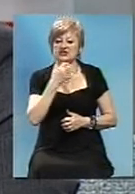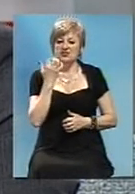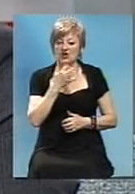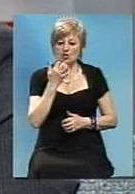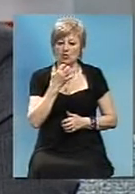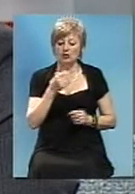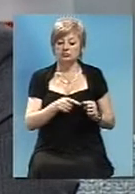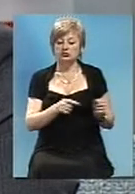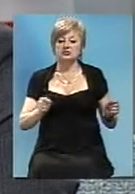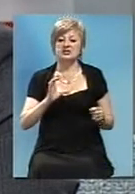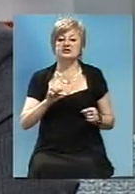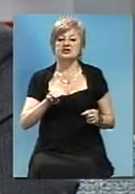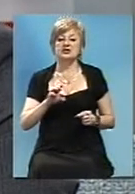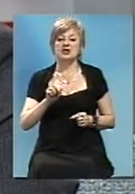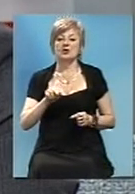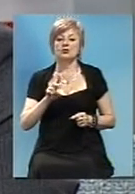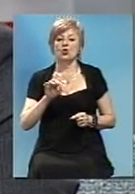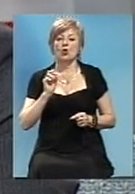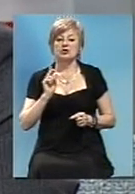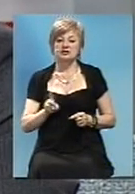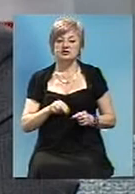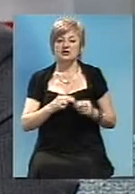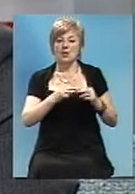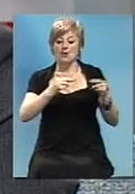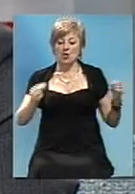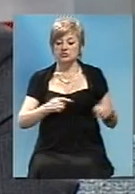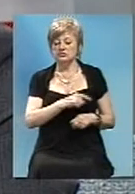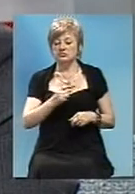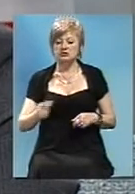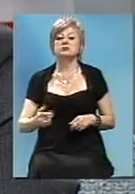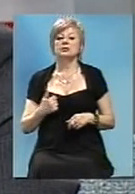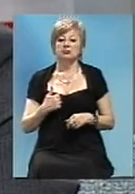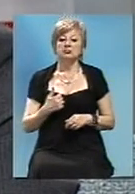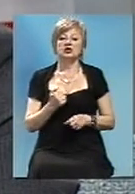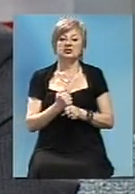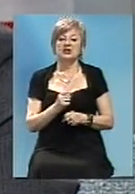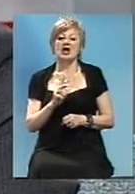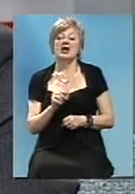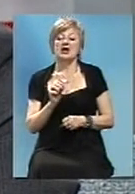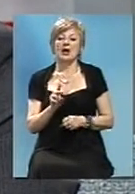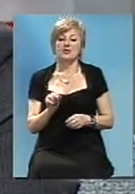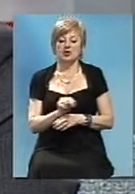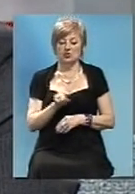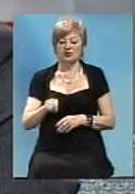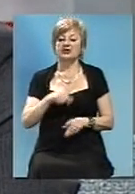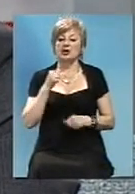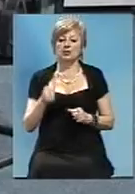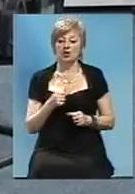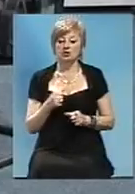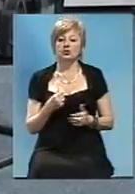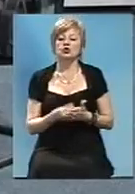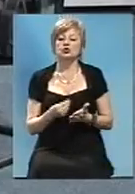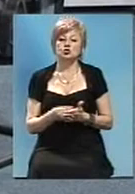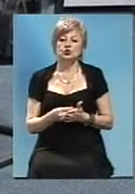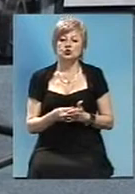в районі Степногорська, там знаходиться мост. І ми собираємося зробити капітальний ремонт в цьому году. Сумма